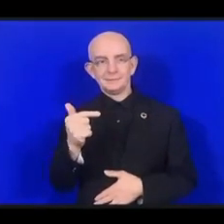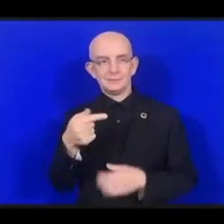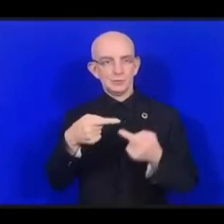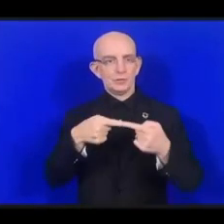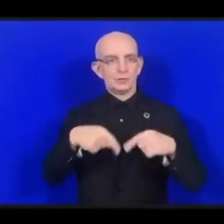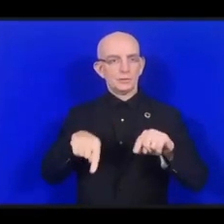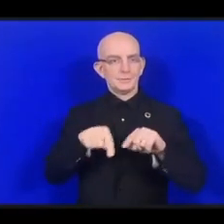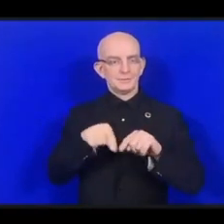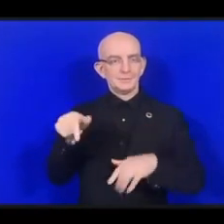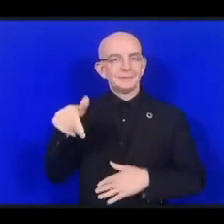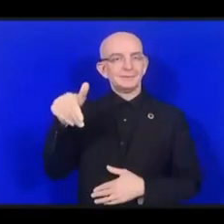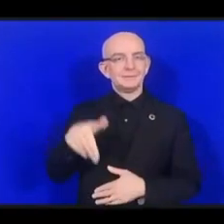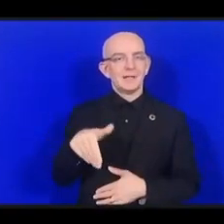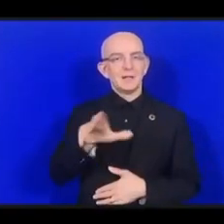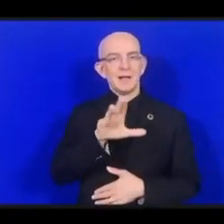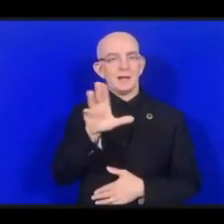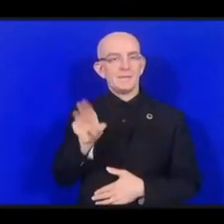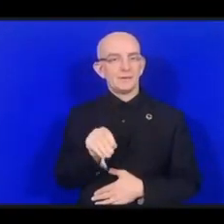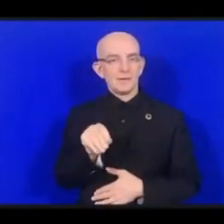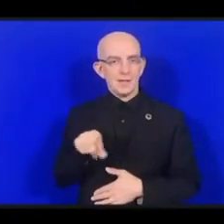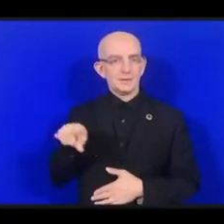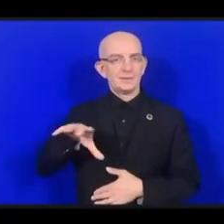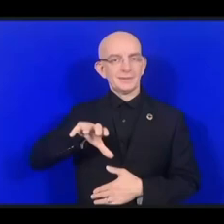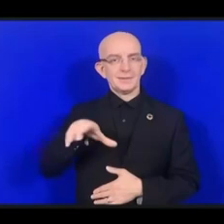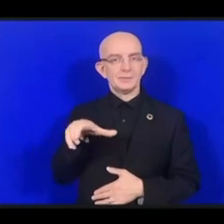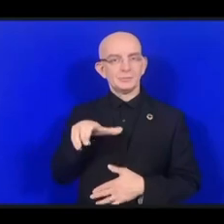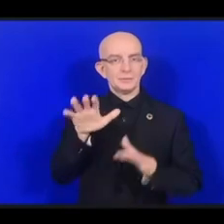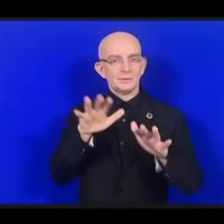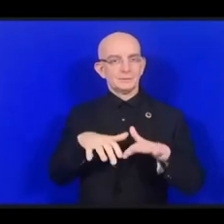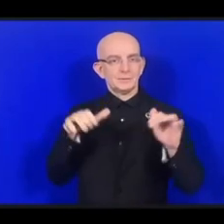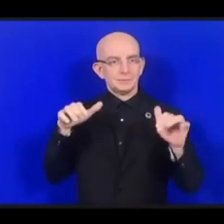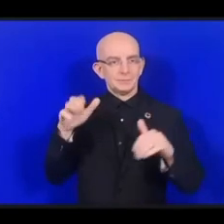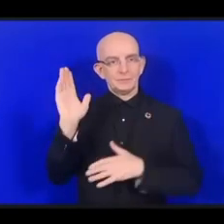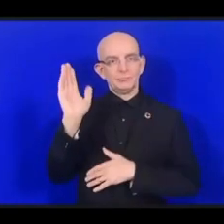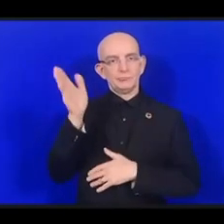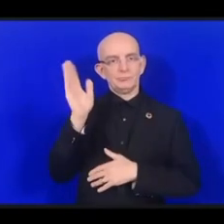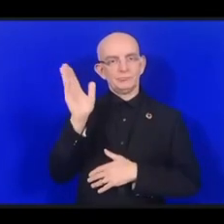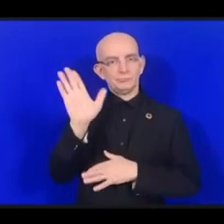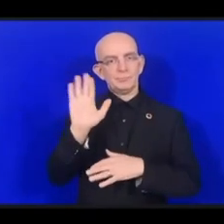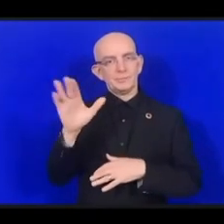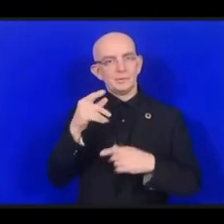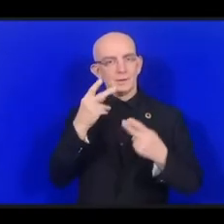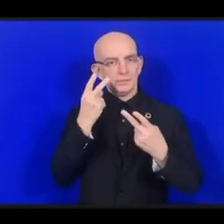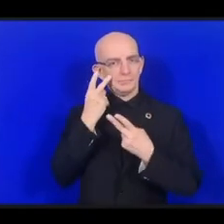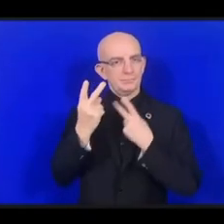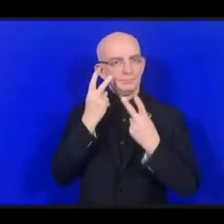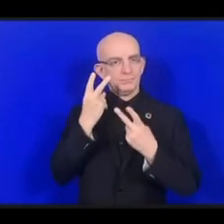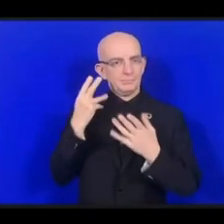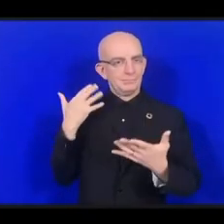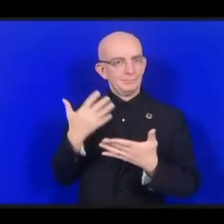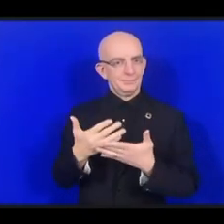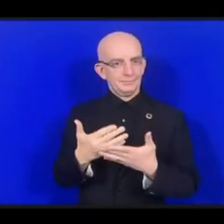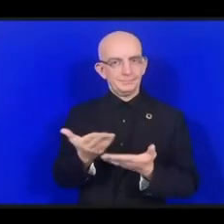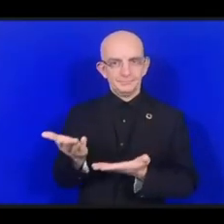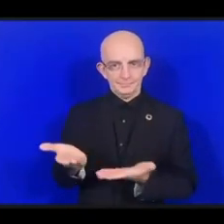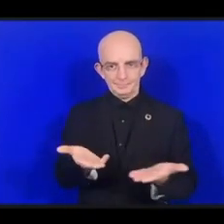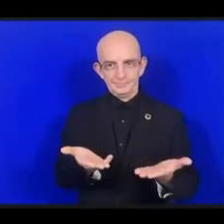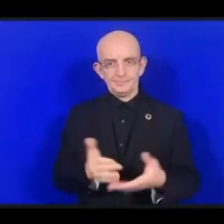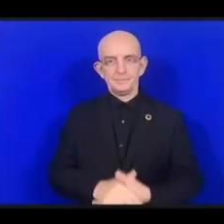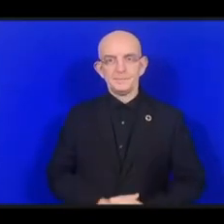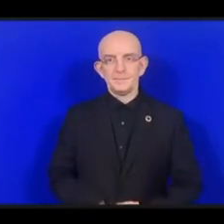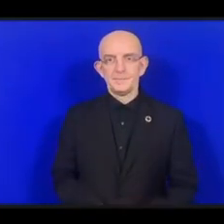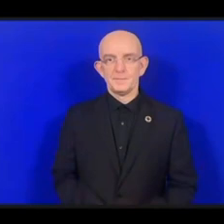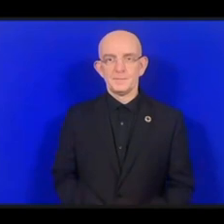комитет по ИКТ в Национальной ассамблее ЮАР. Прошу вас, ваше превосходительство, господин